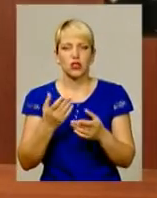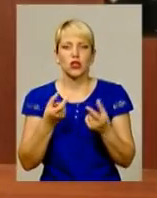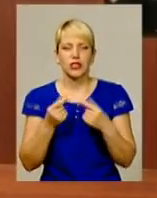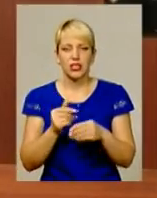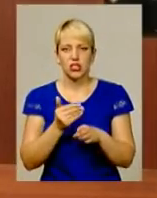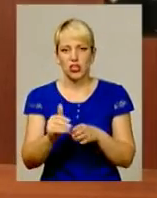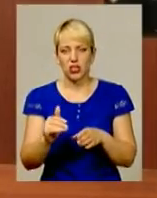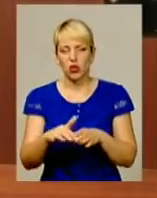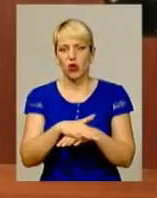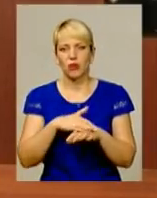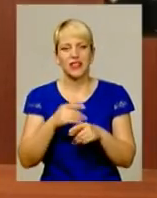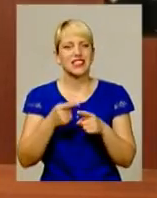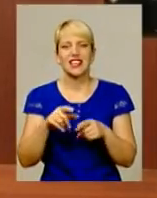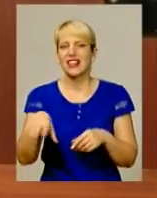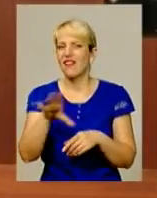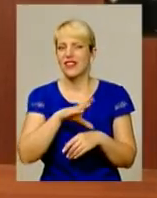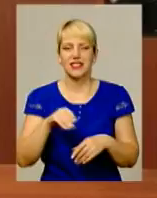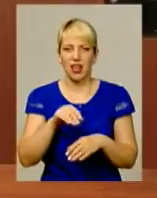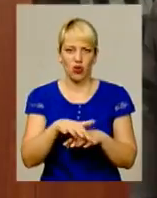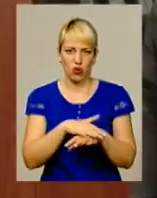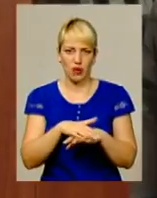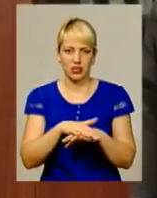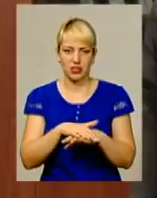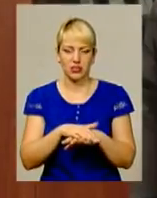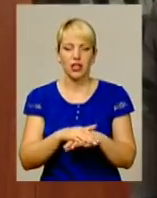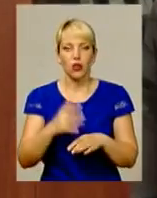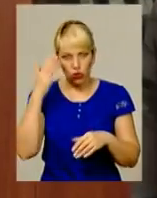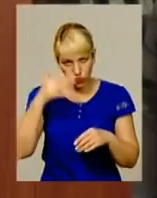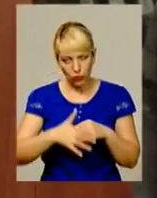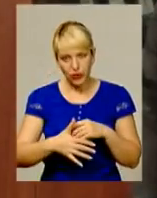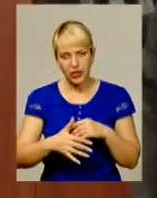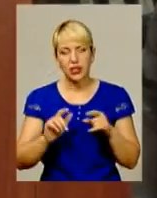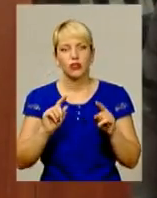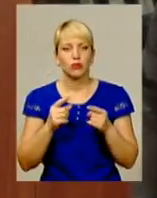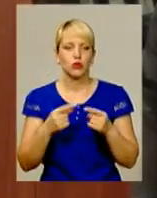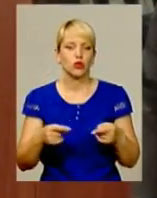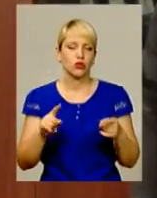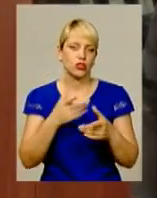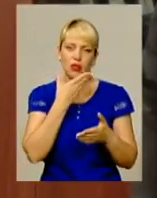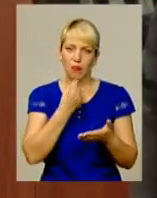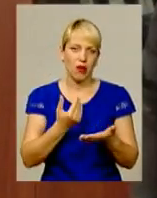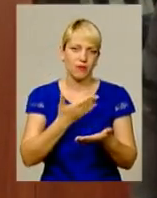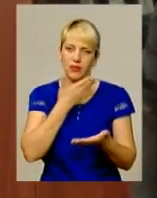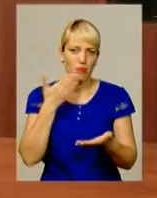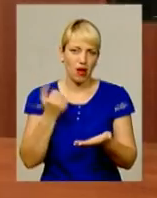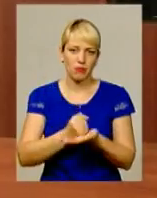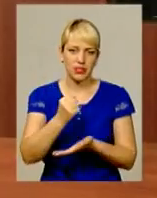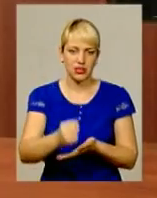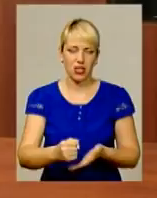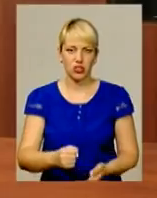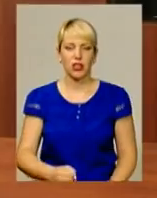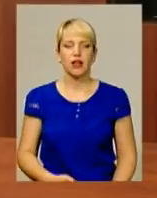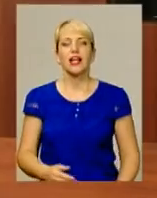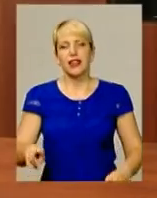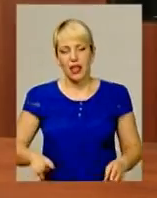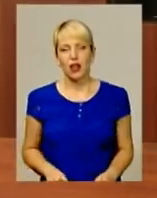громадськості – це ще не вся громадськість, ви розумієте? Тому того ще не призначаємо, що слухаємо громадськість. Директор